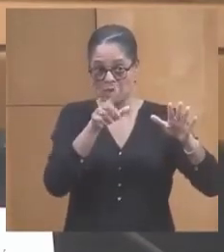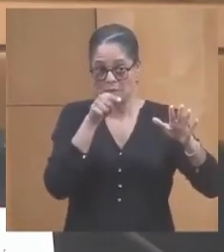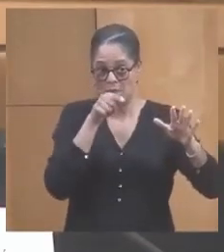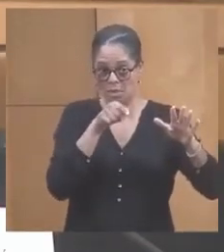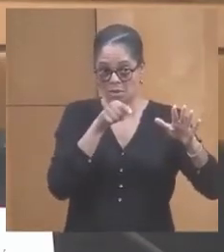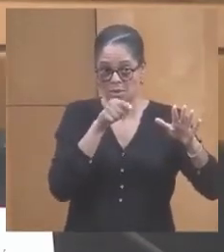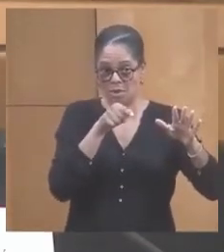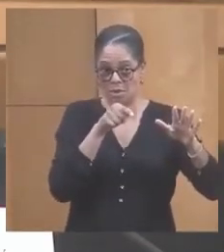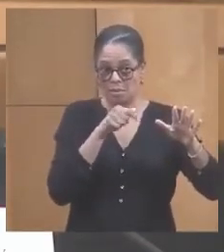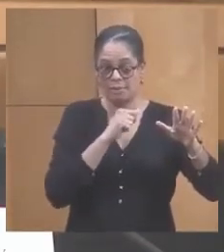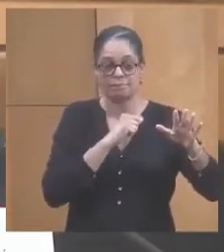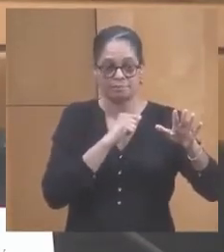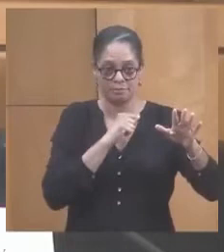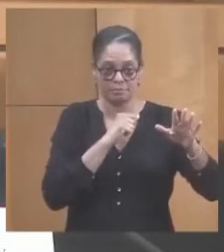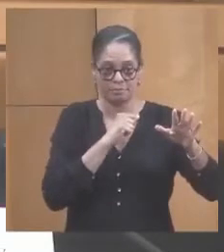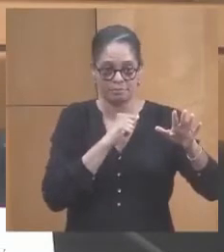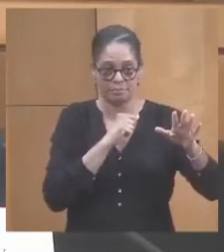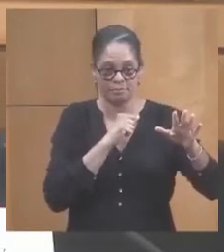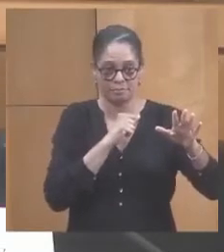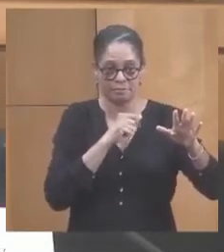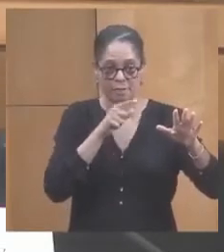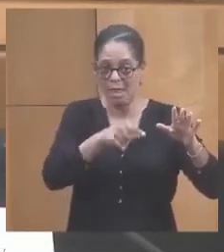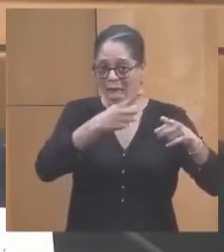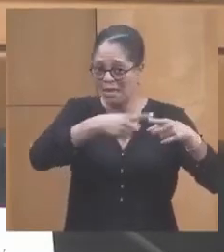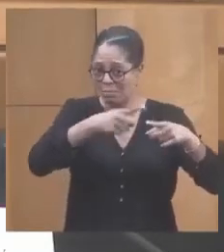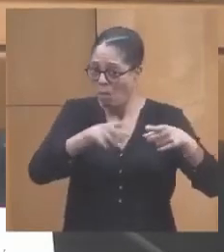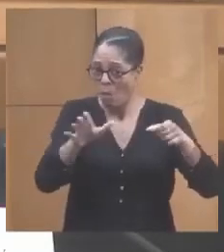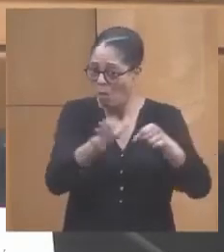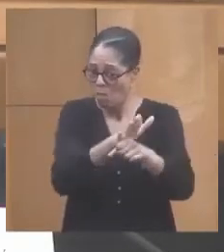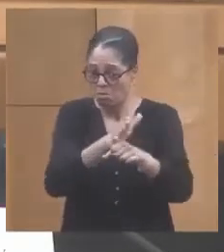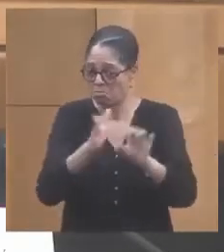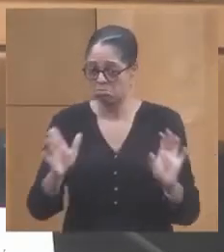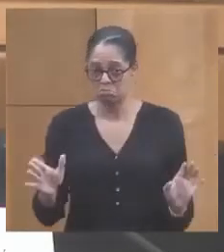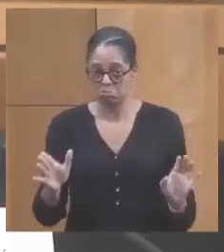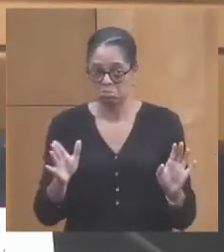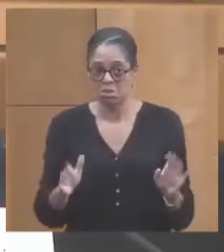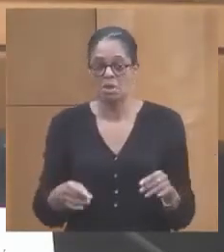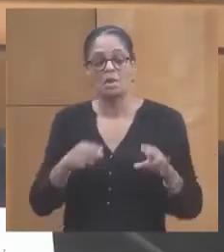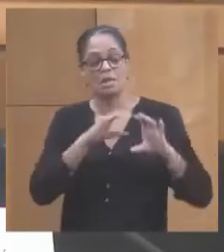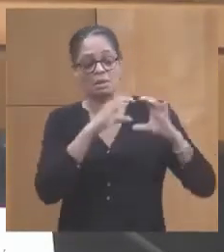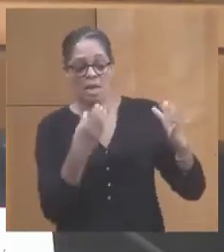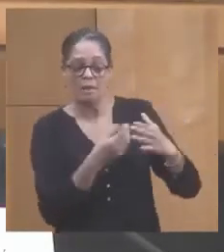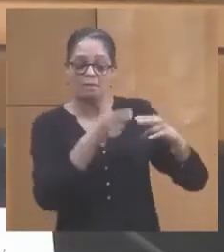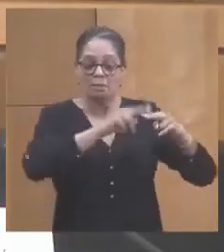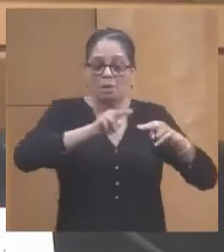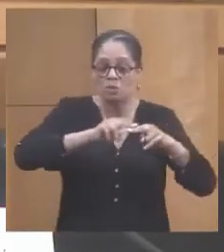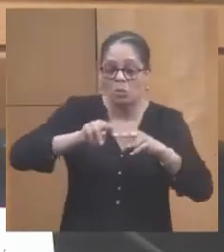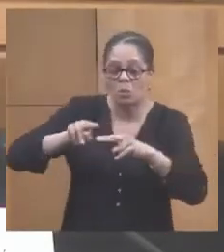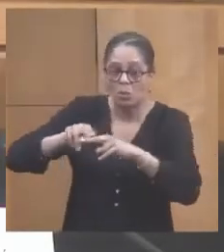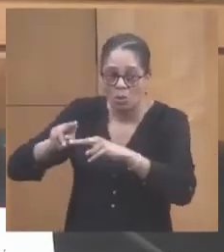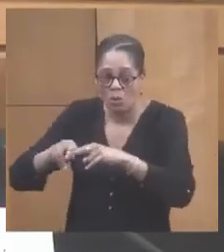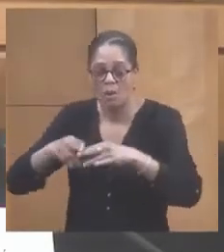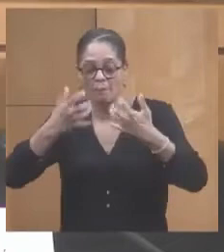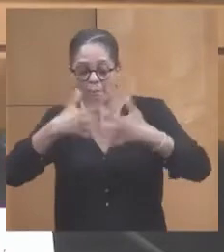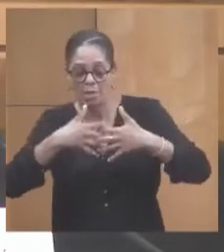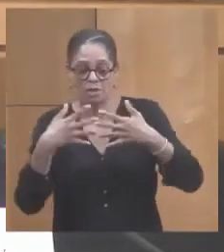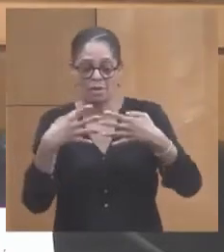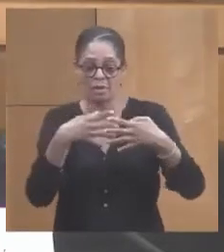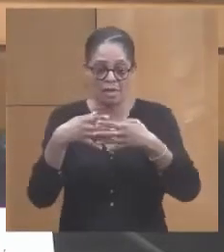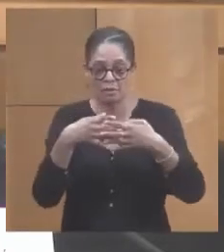donc, si je l bien compris, entièrement équipés, entretenus par la collectivité, pour les machines à glace,